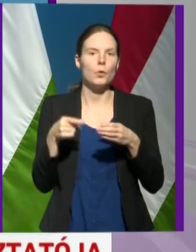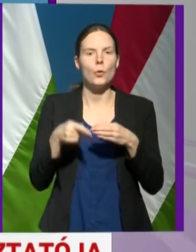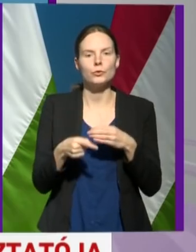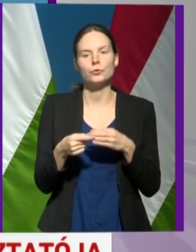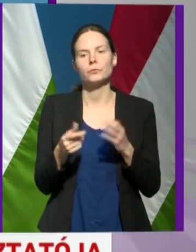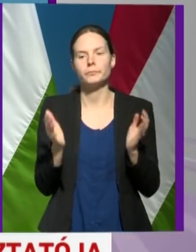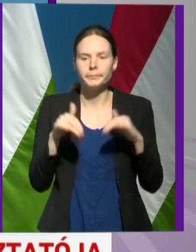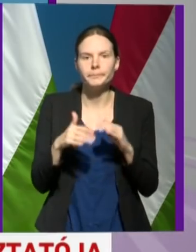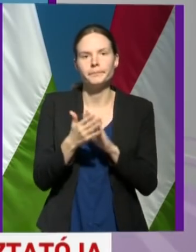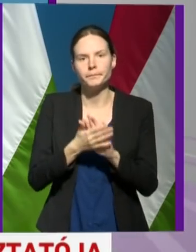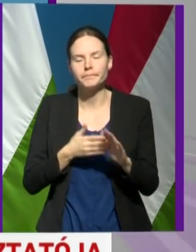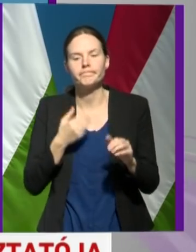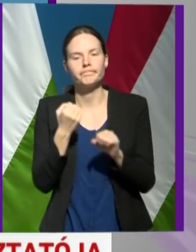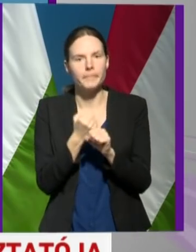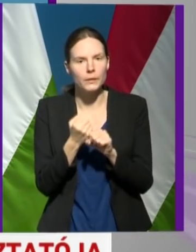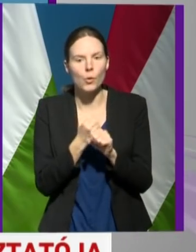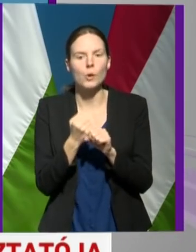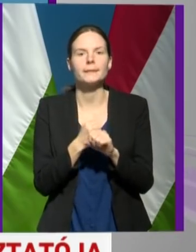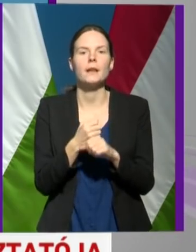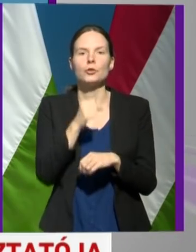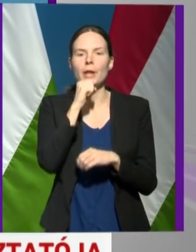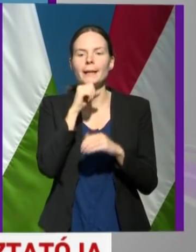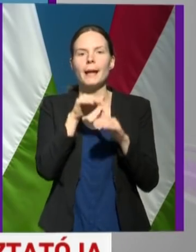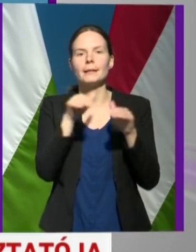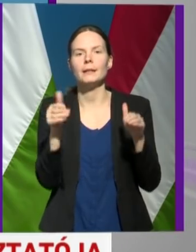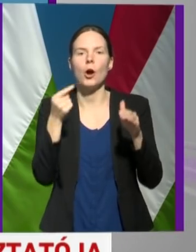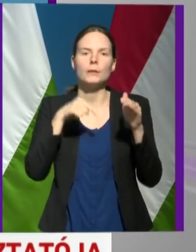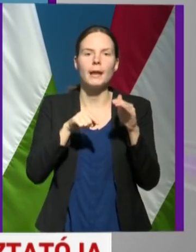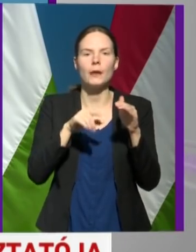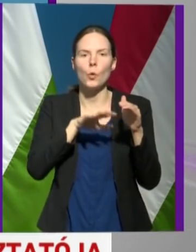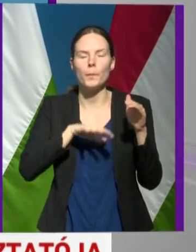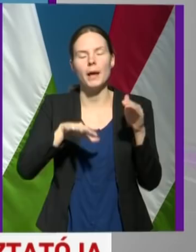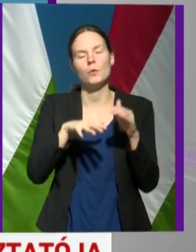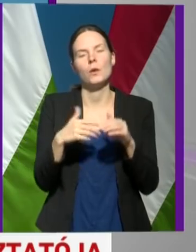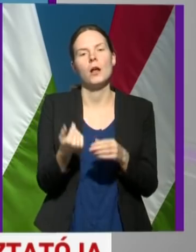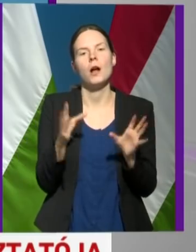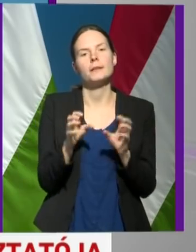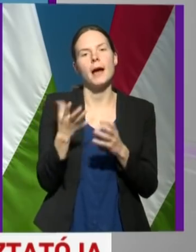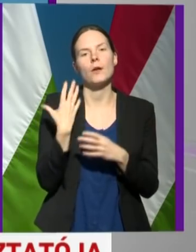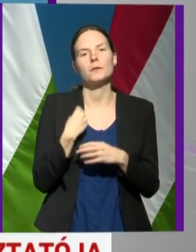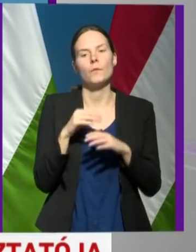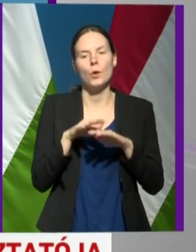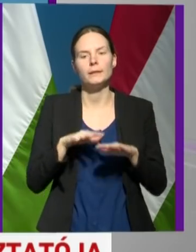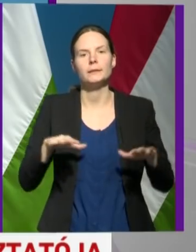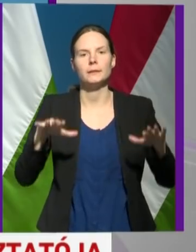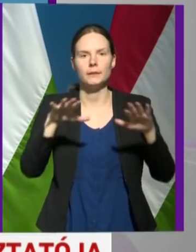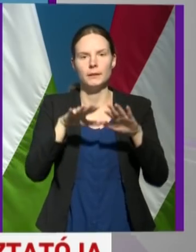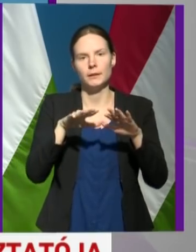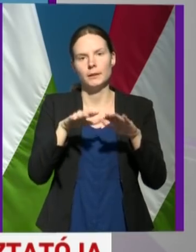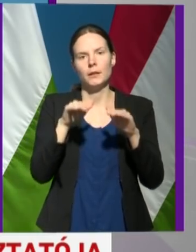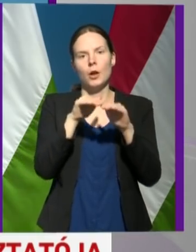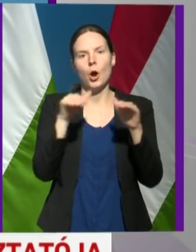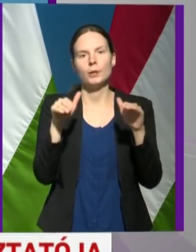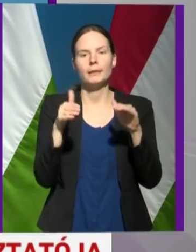kidolgozni. A Sengeni belső határokon, volt szárazföldi határát kerülhelyeken